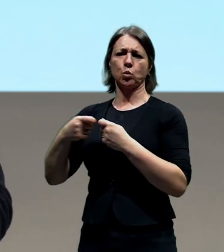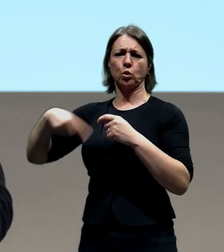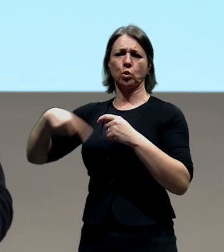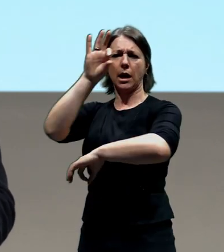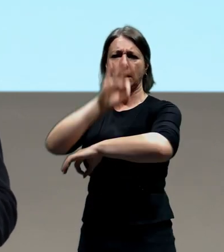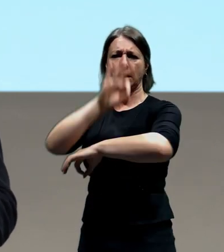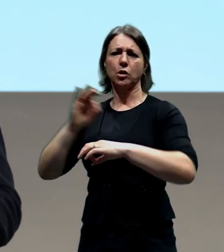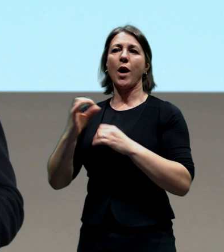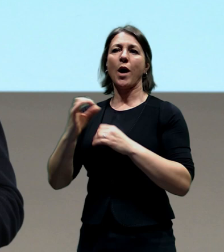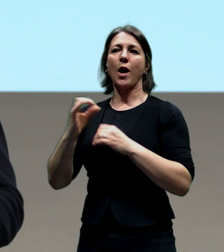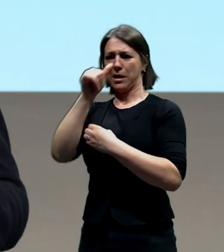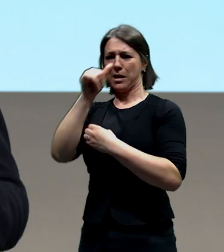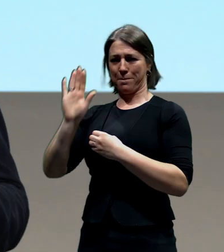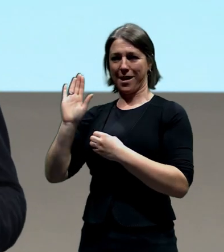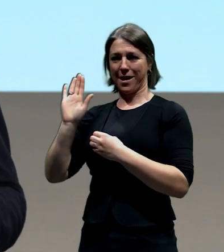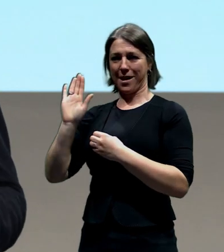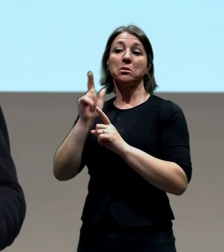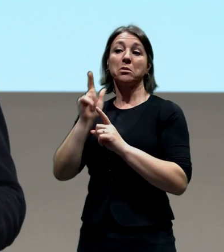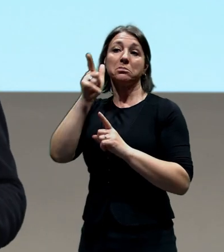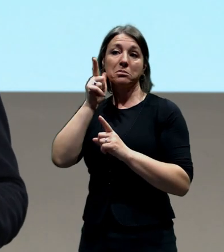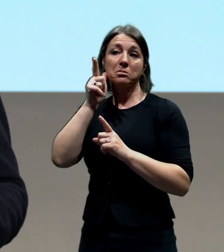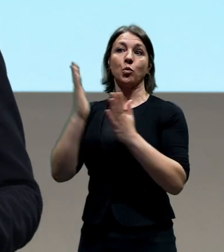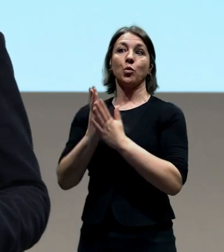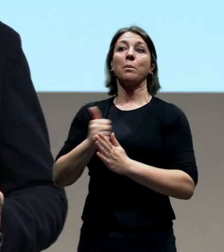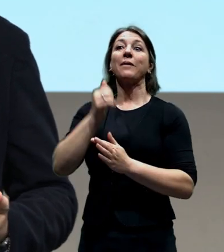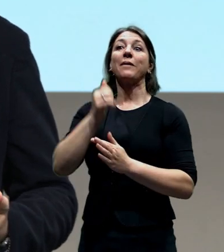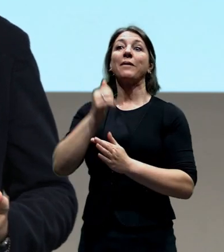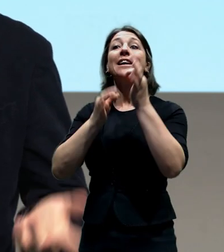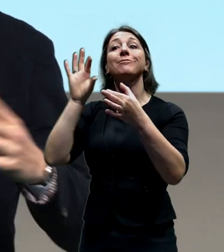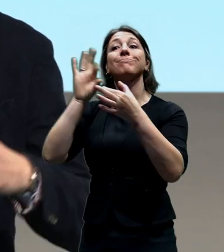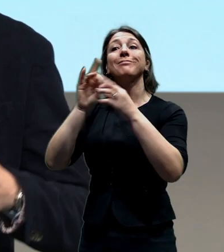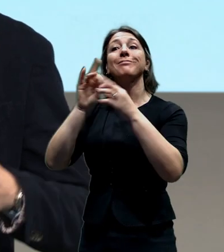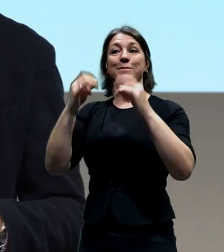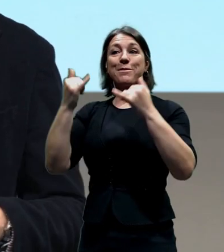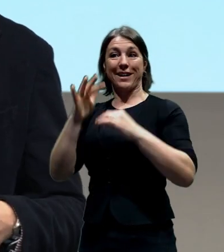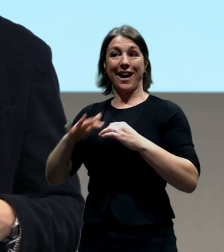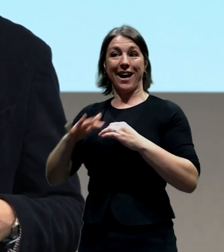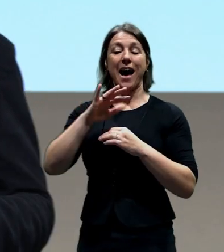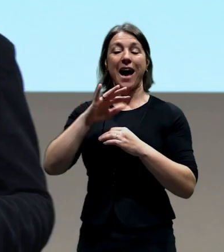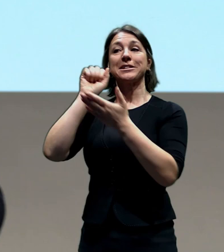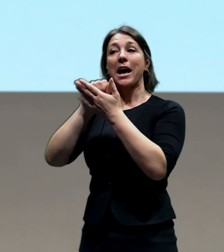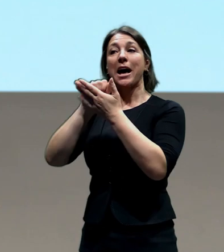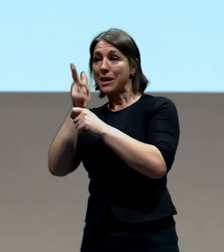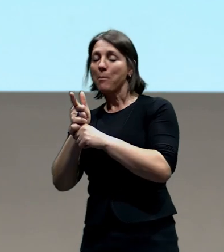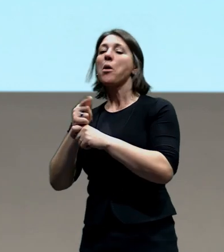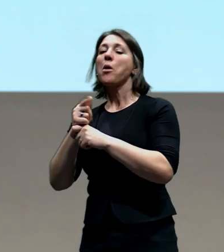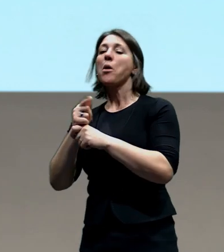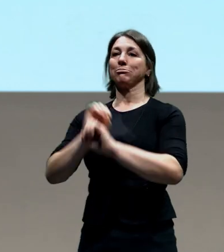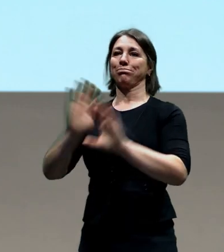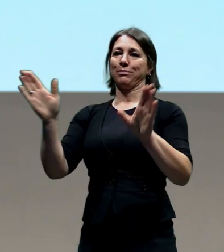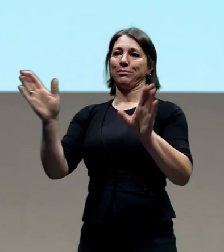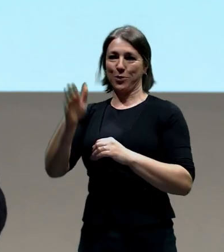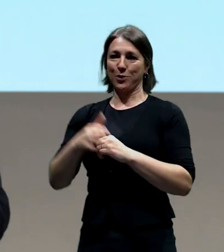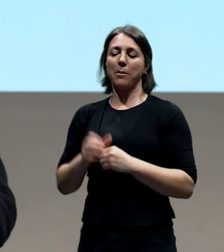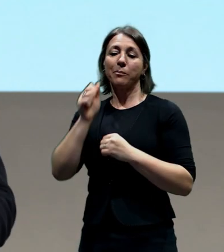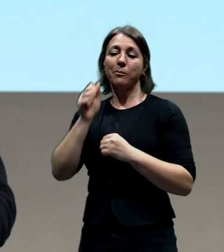Po zítří máme první online kvíz o Praze. Jeho záznam později uvidíte a v pátek